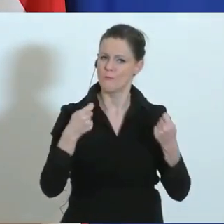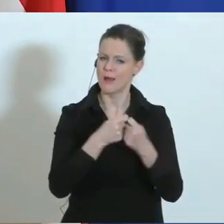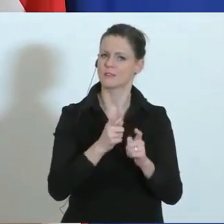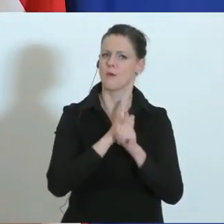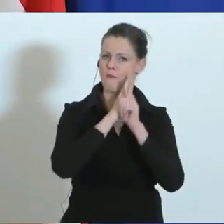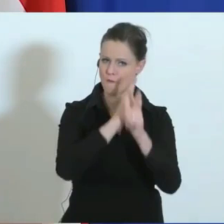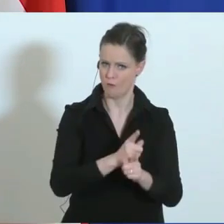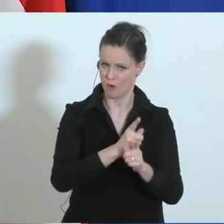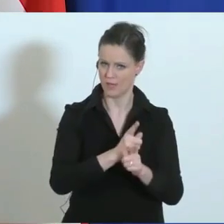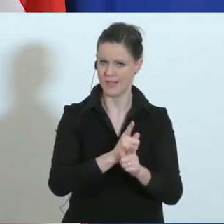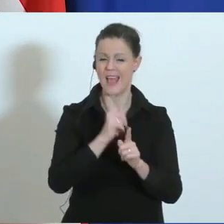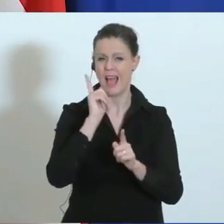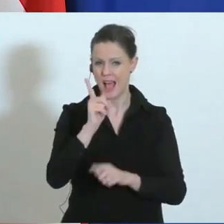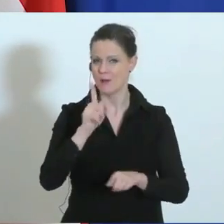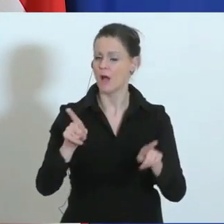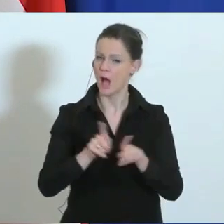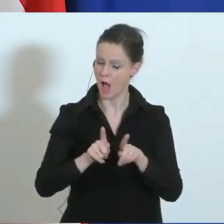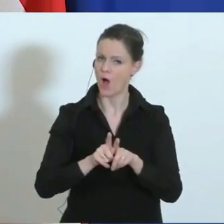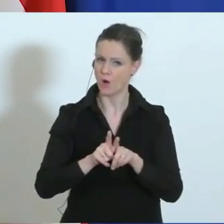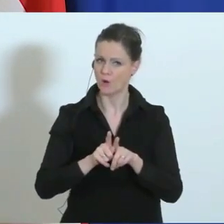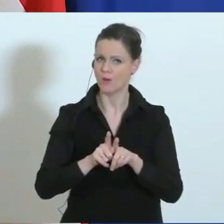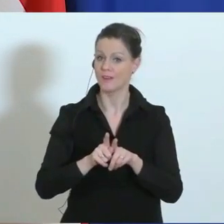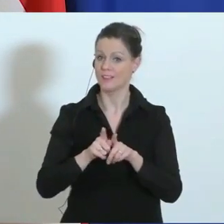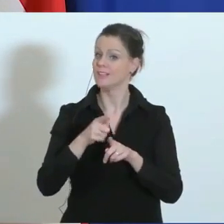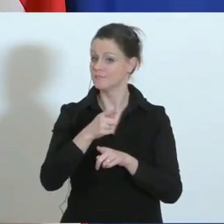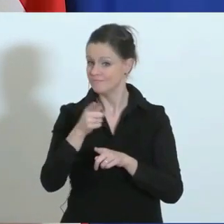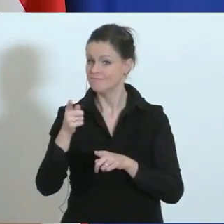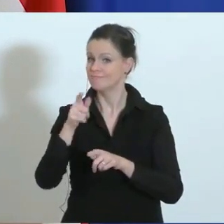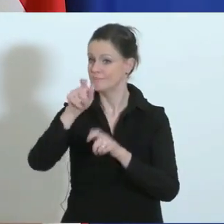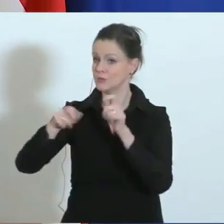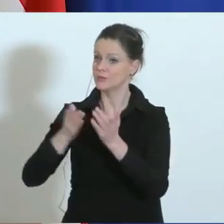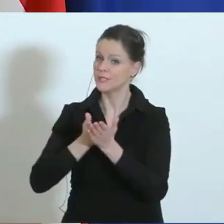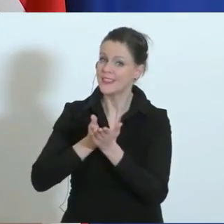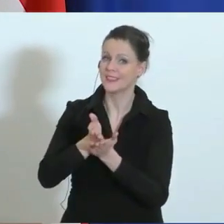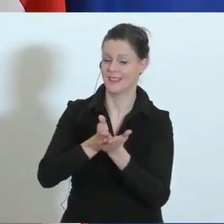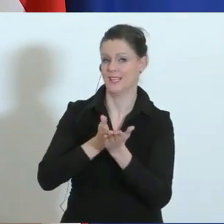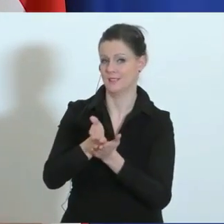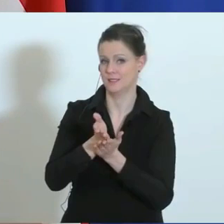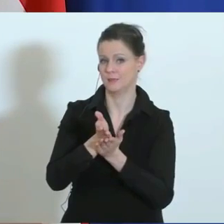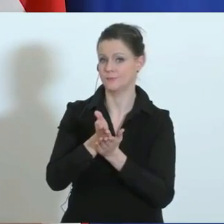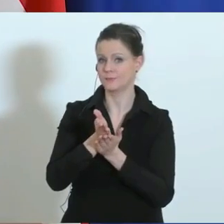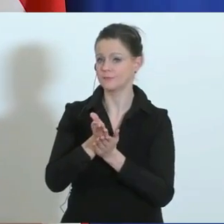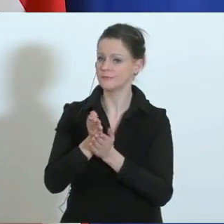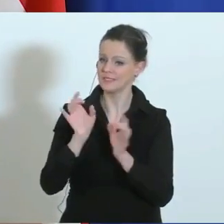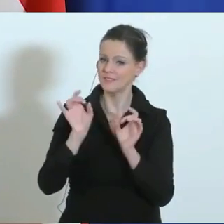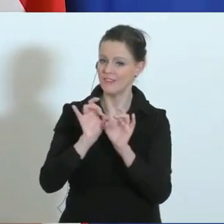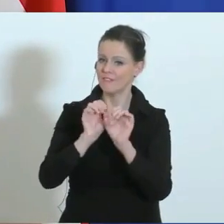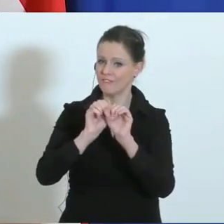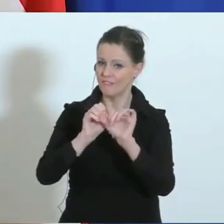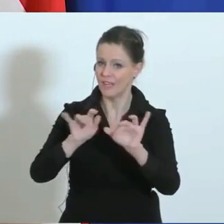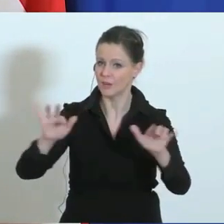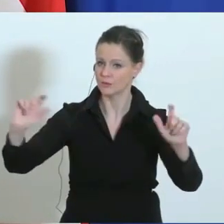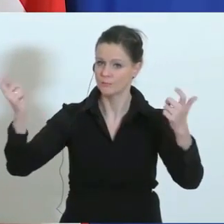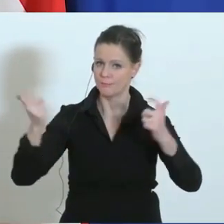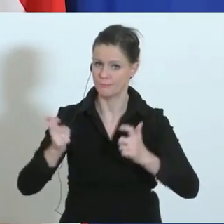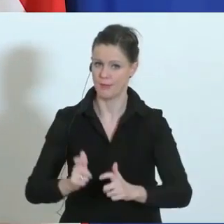umzusetzen, sondern vor allem auch denen, die im Dienst der Sache stehen, direkt den Virus einzudämmen, Menschen zu helfen, die